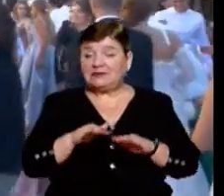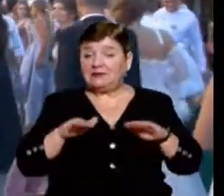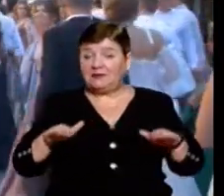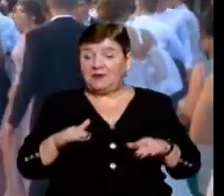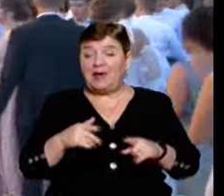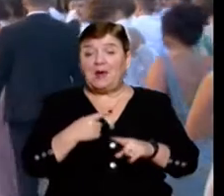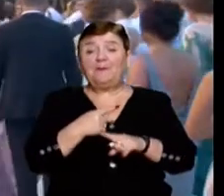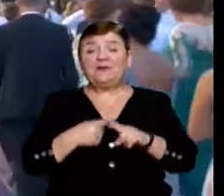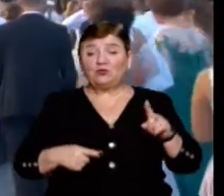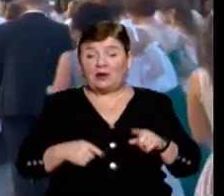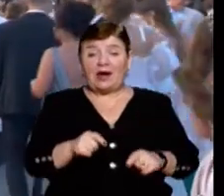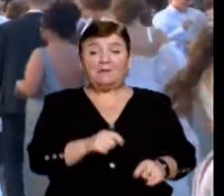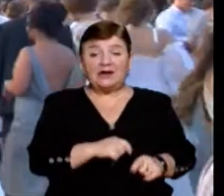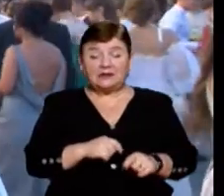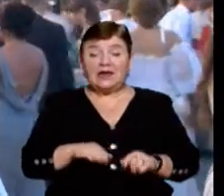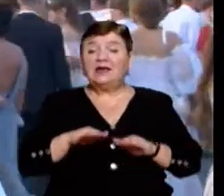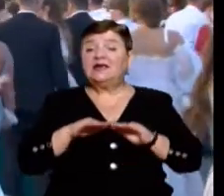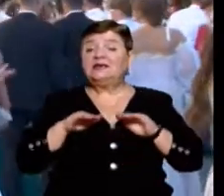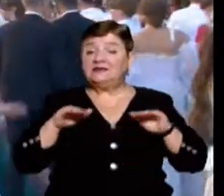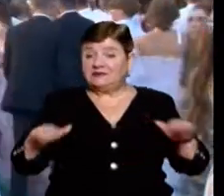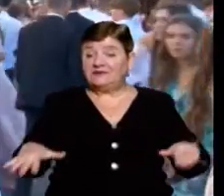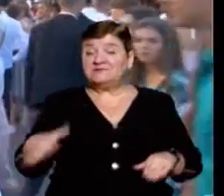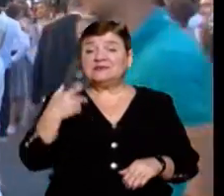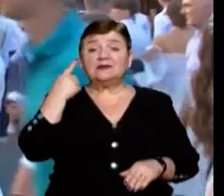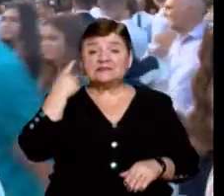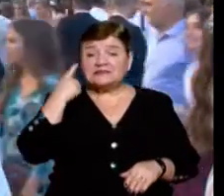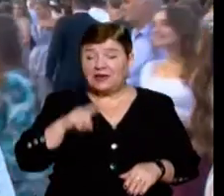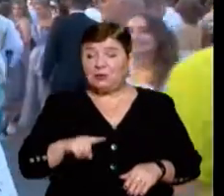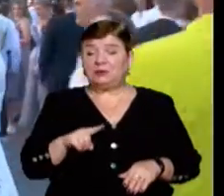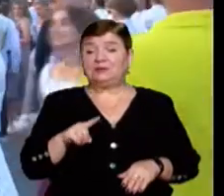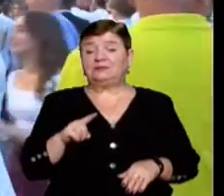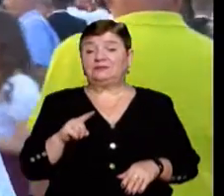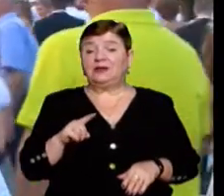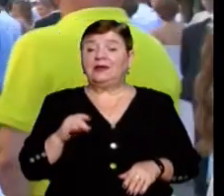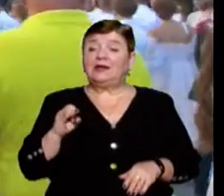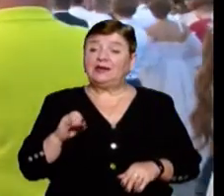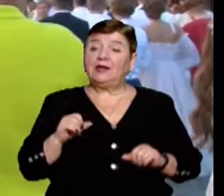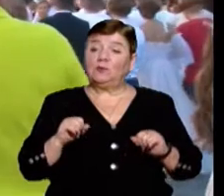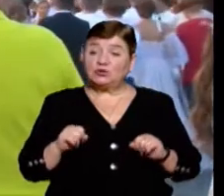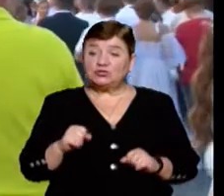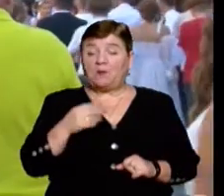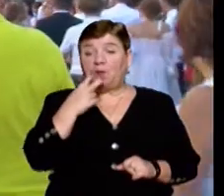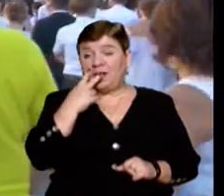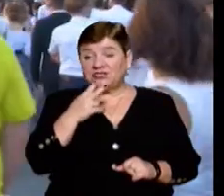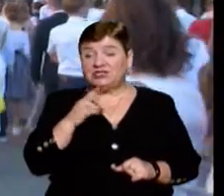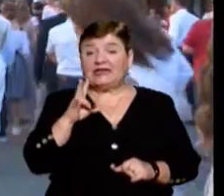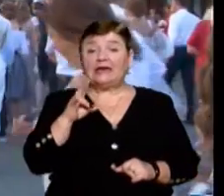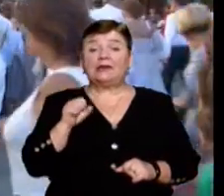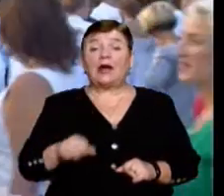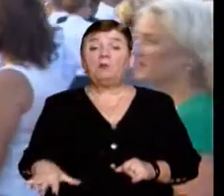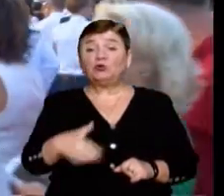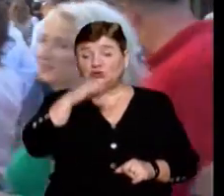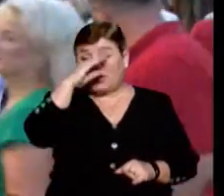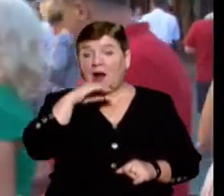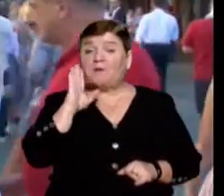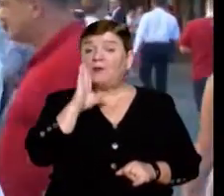метра. Діти про це знають і можна буде це побачити на площі. Батьки від